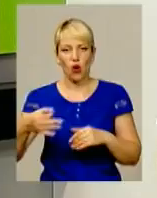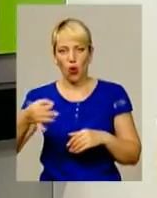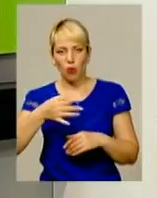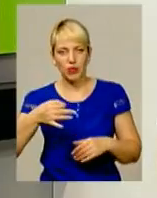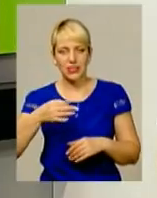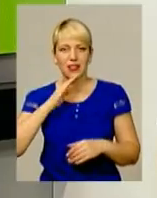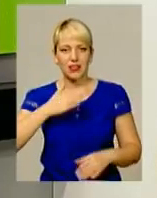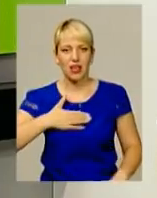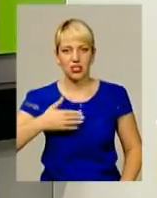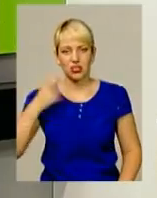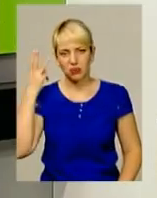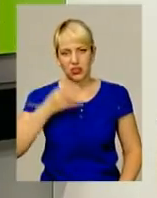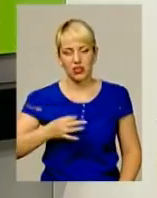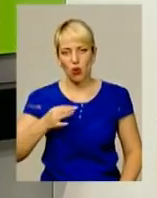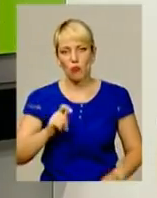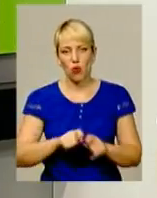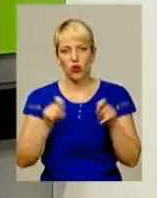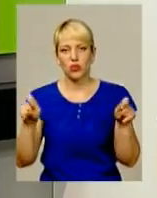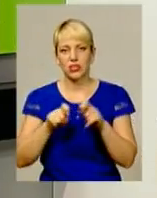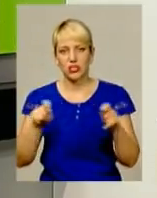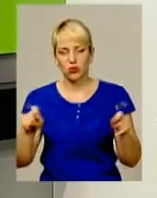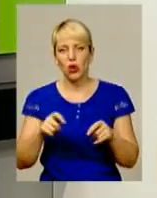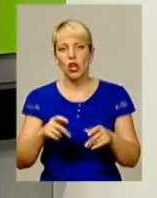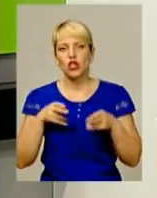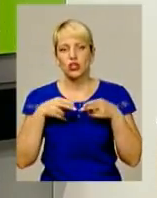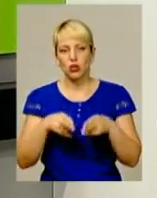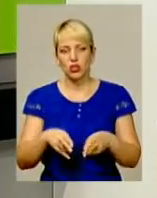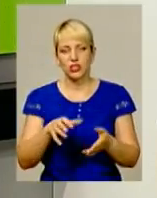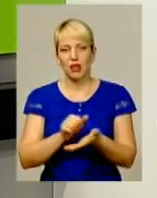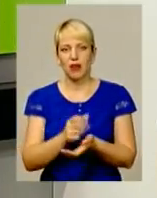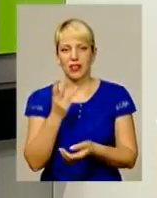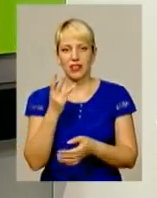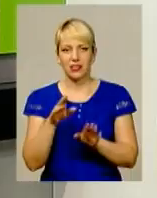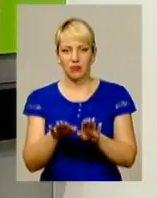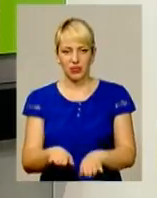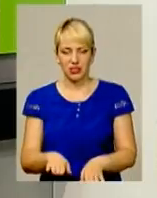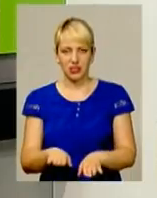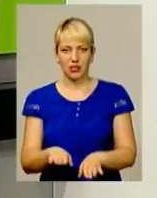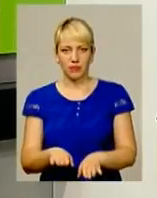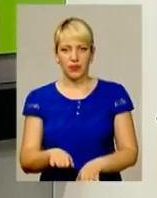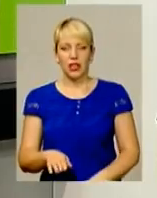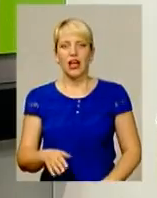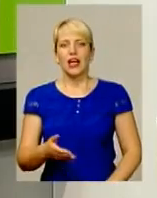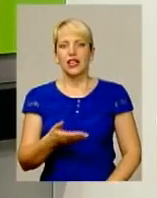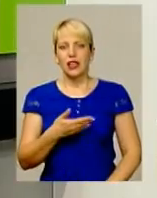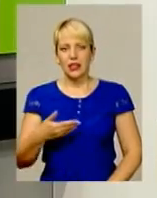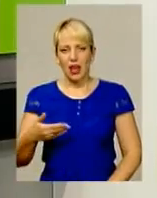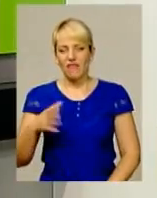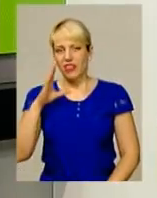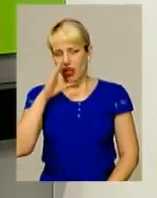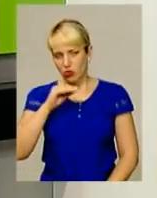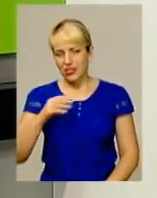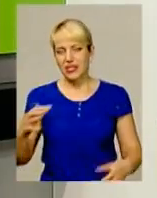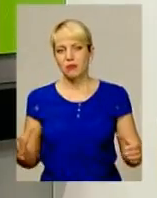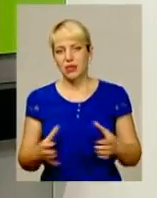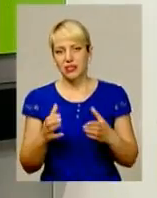Хмельницької області по розкриттю злочинів займає третє місце. Таким чином нам вдалося як зберегти